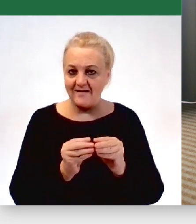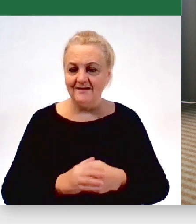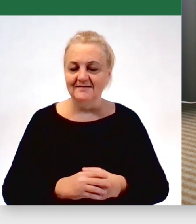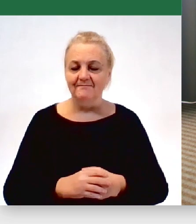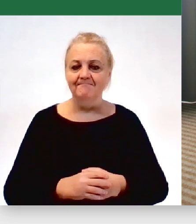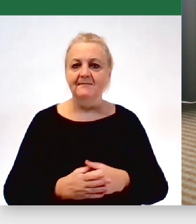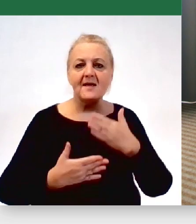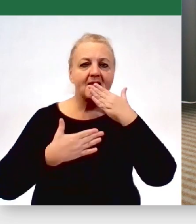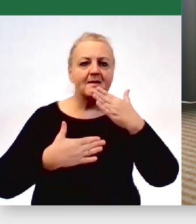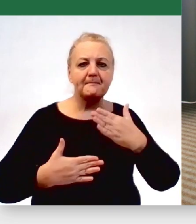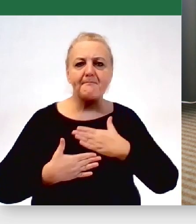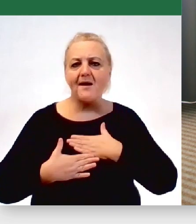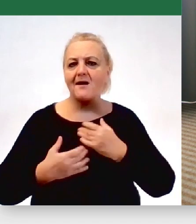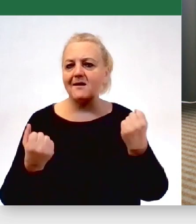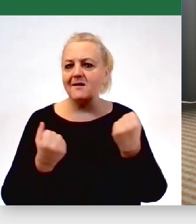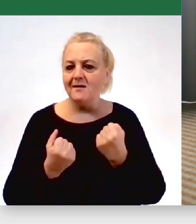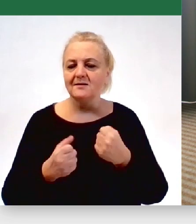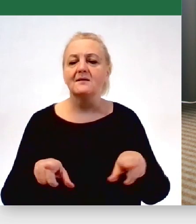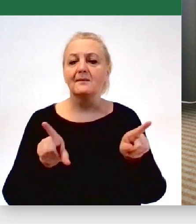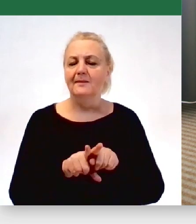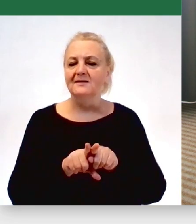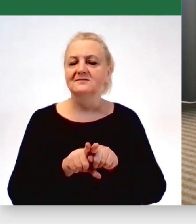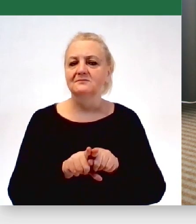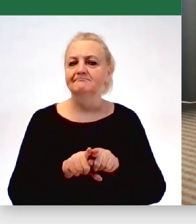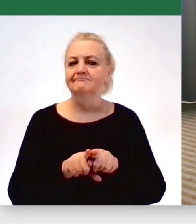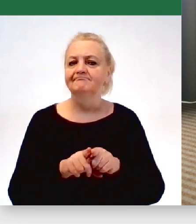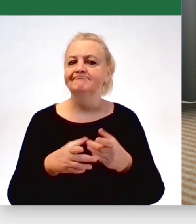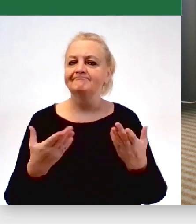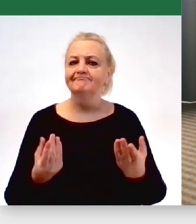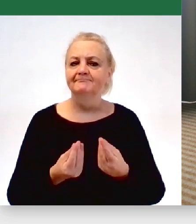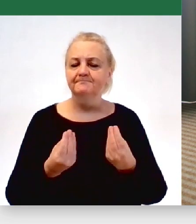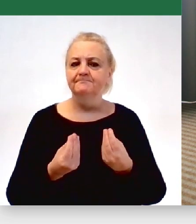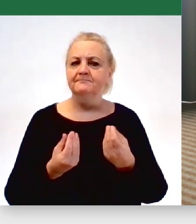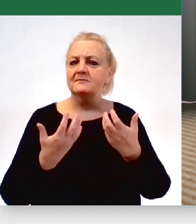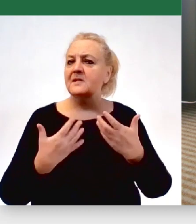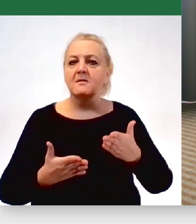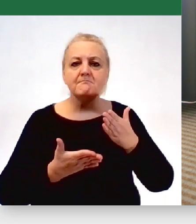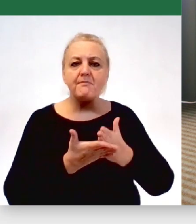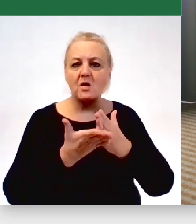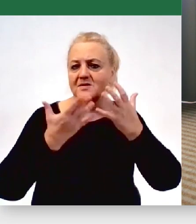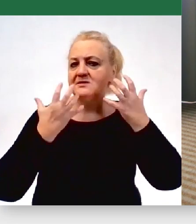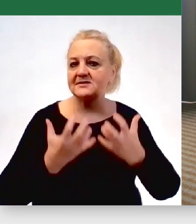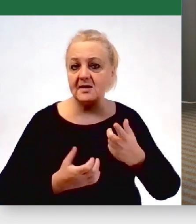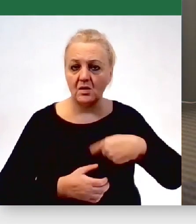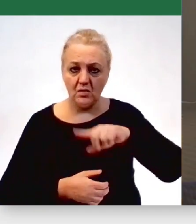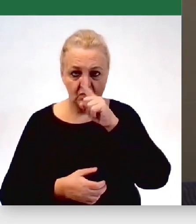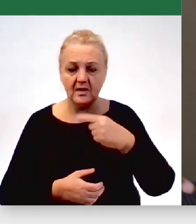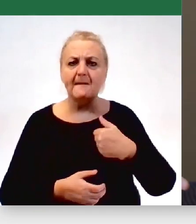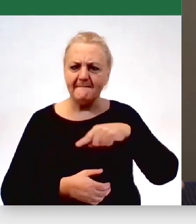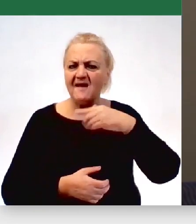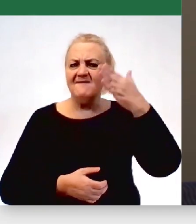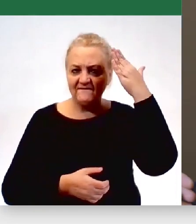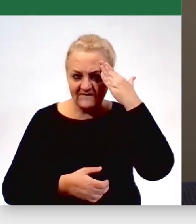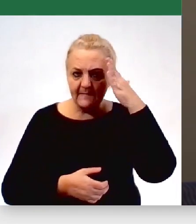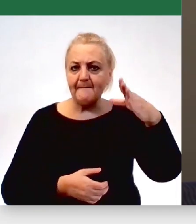empatii i tego, że chcą pomagać. I oczywiście wiedzieliśmy też,